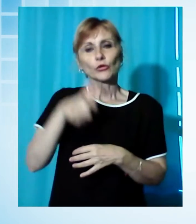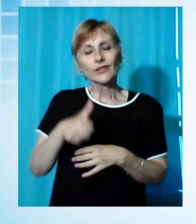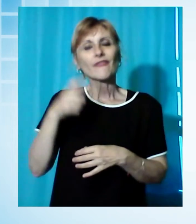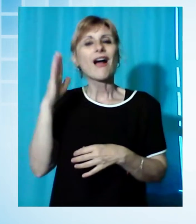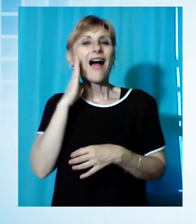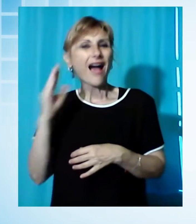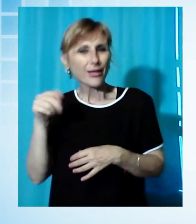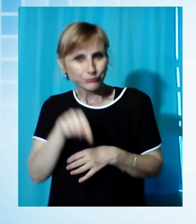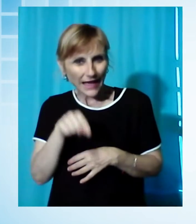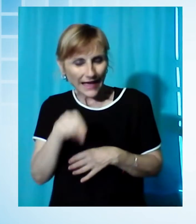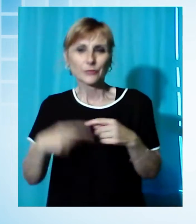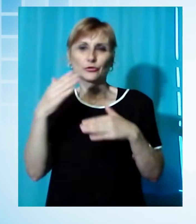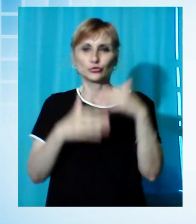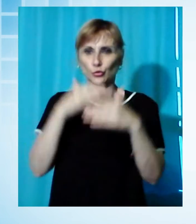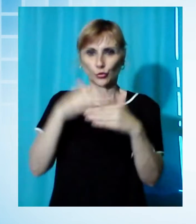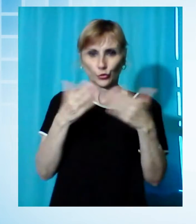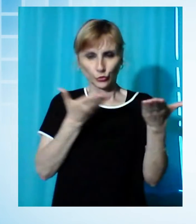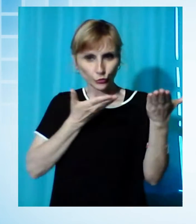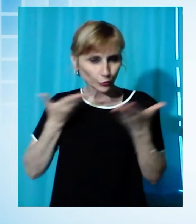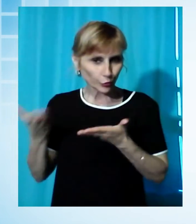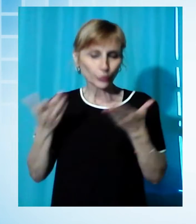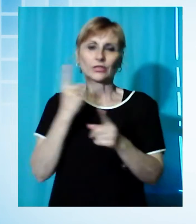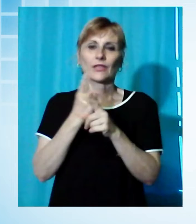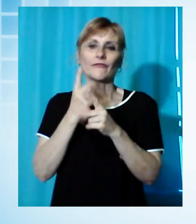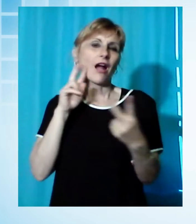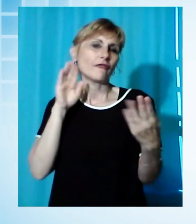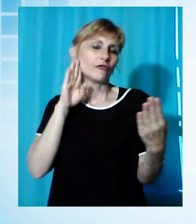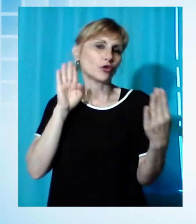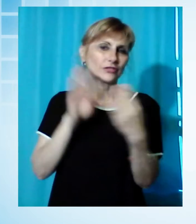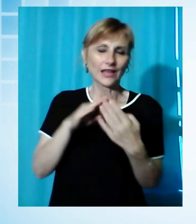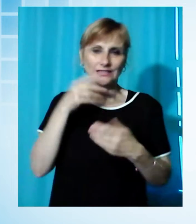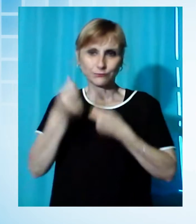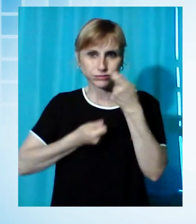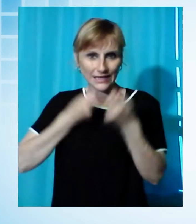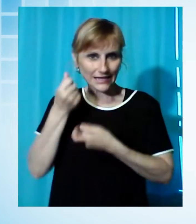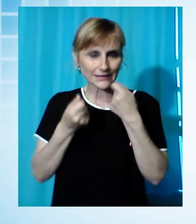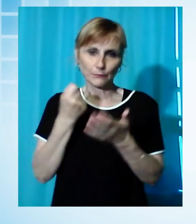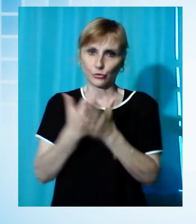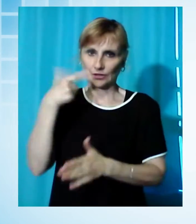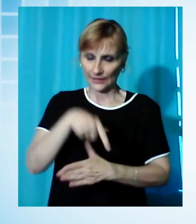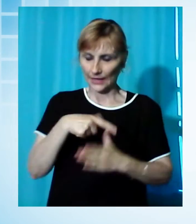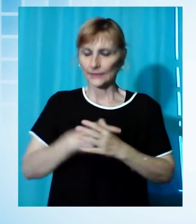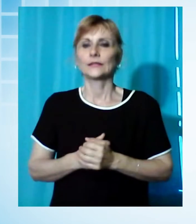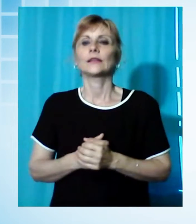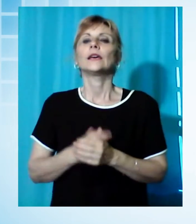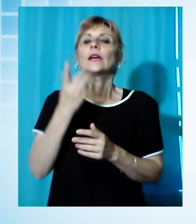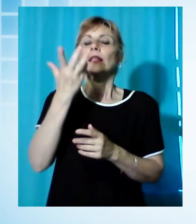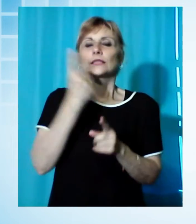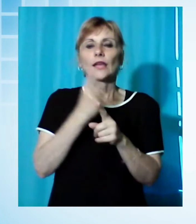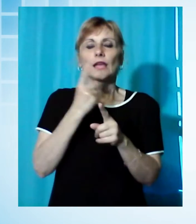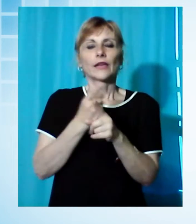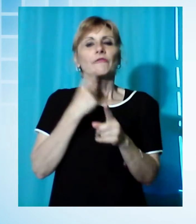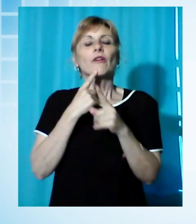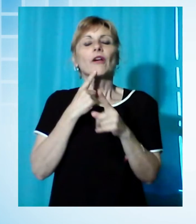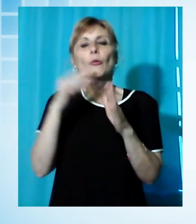ricettive che già dovranno affrontare spese e adempimenti burocratici rilevanti per adeguarsi alle normative anti-Covid